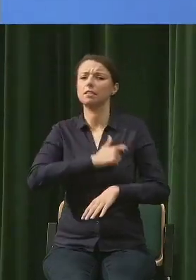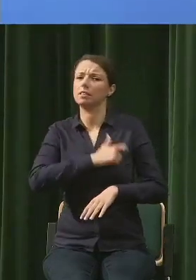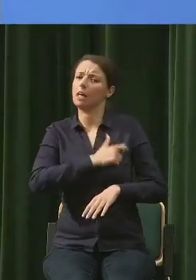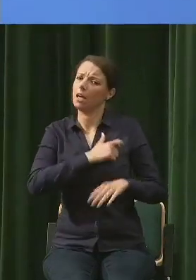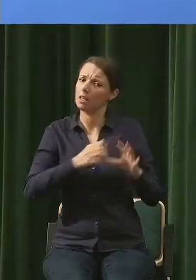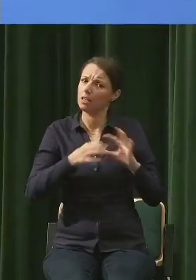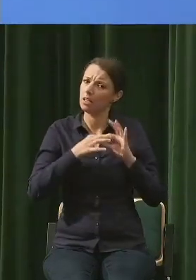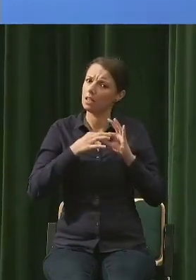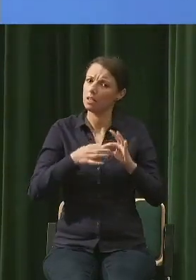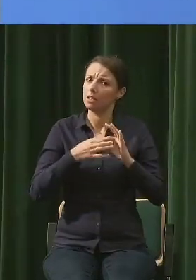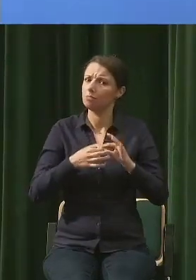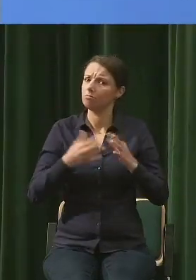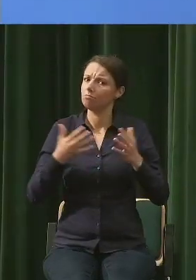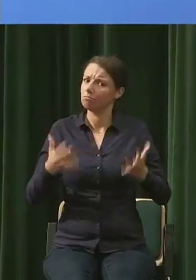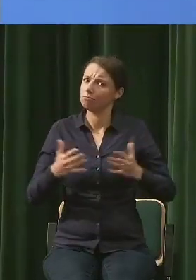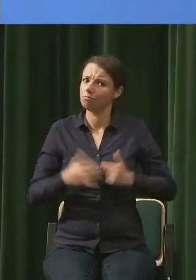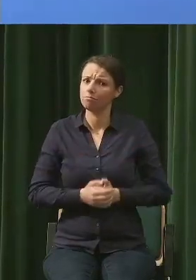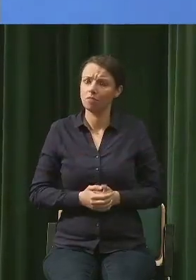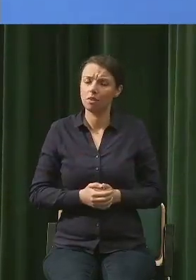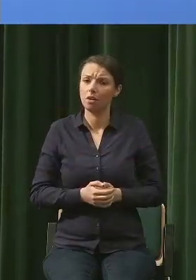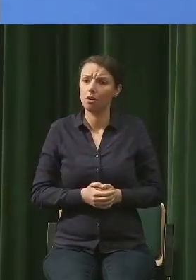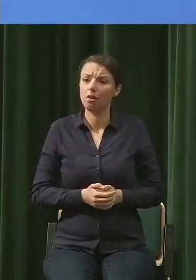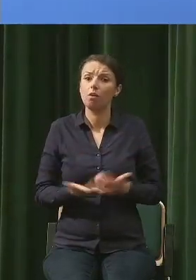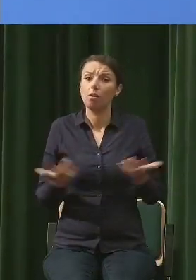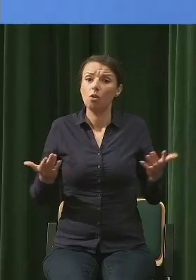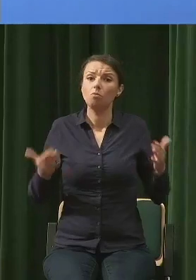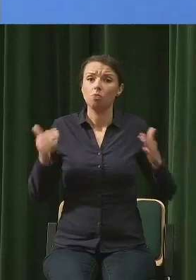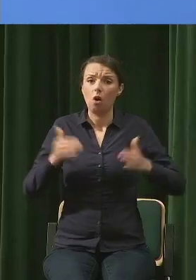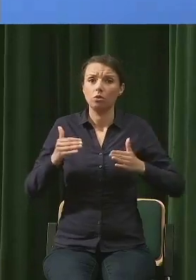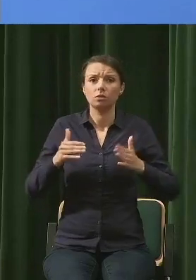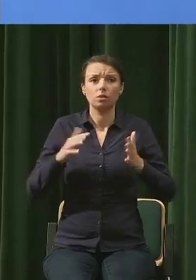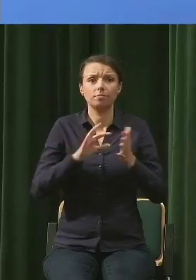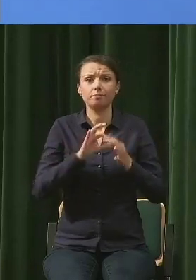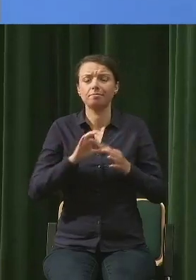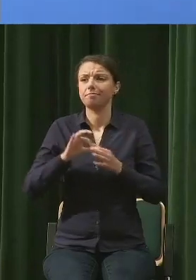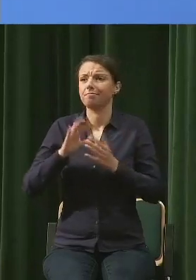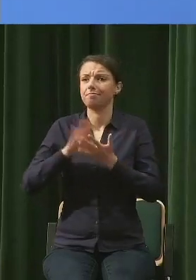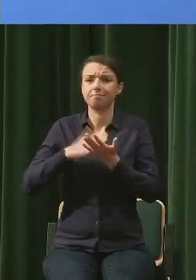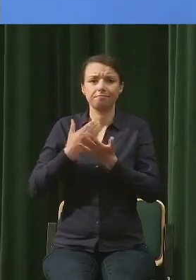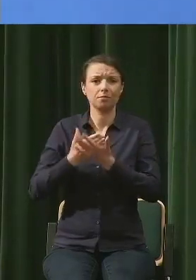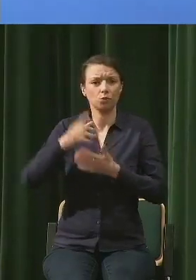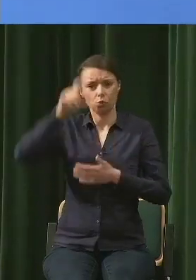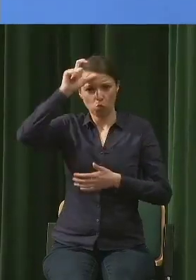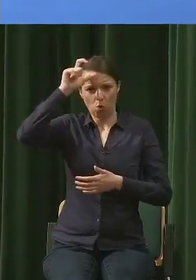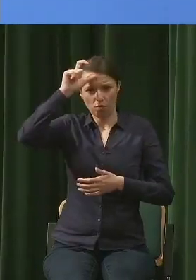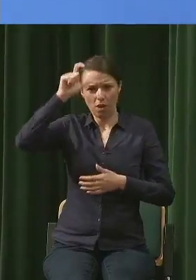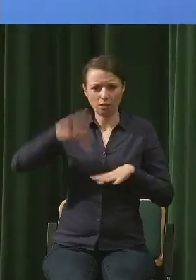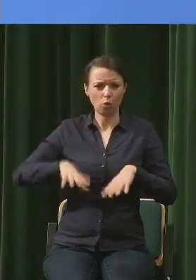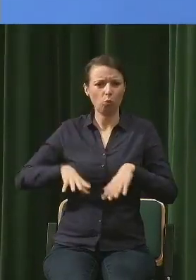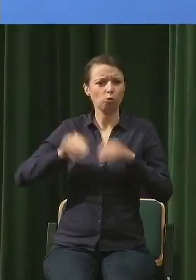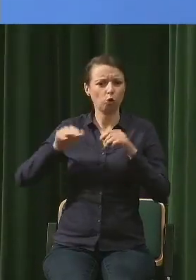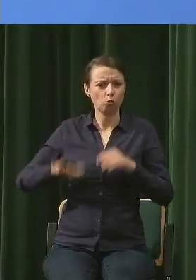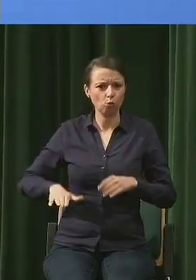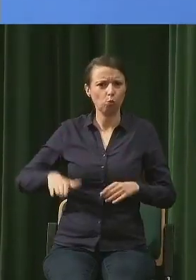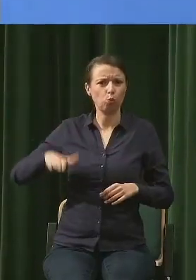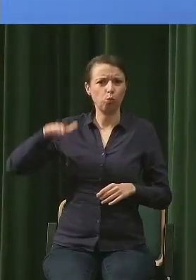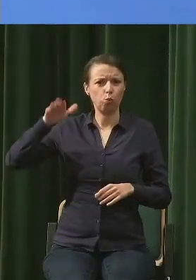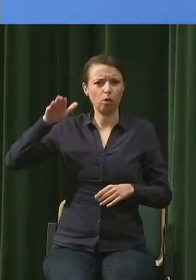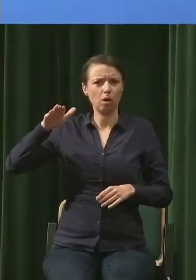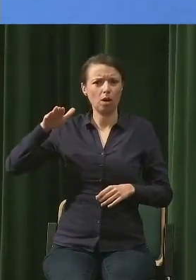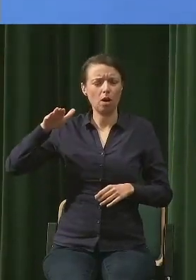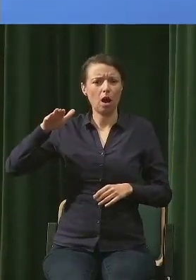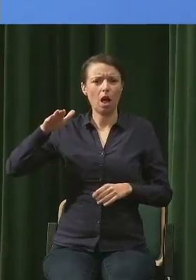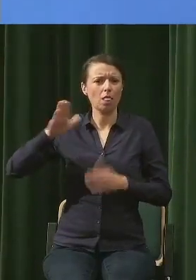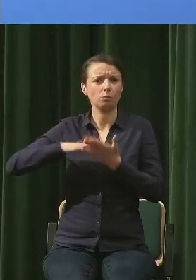wtedy, kiedy człowiek po prostu rośnie tak od początku albo po prostu wtedy, kiedy nie ma